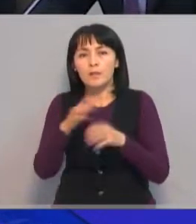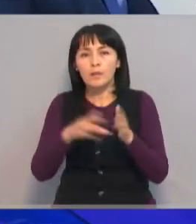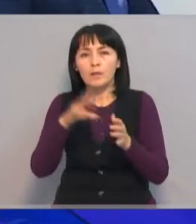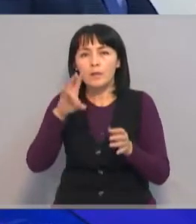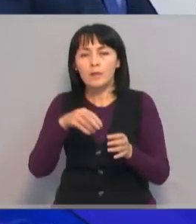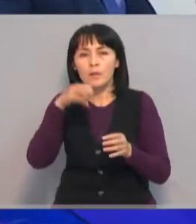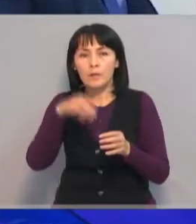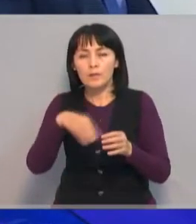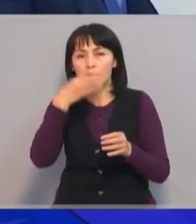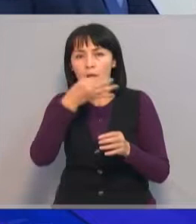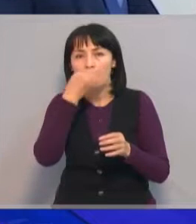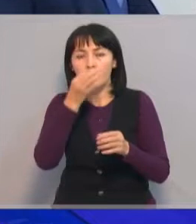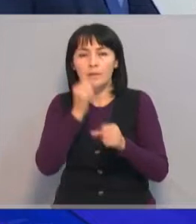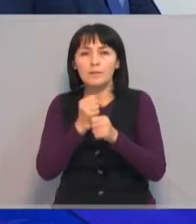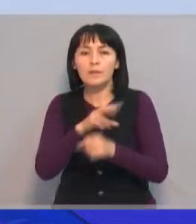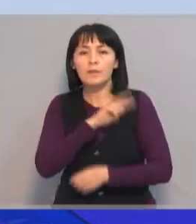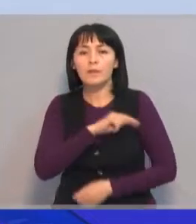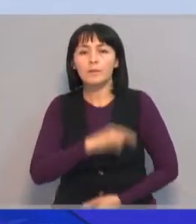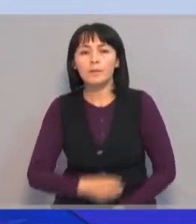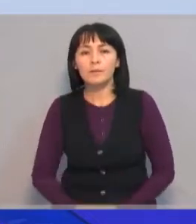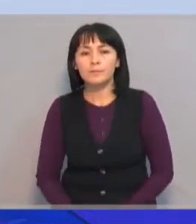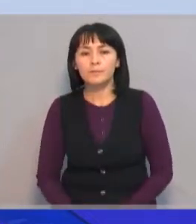Туражбеков отчитался о проделы на работе.